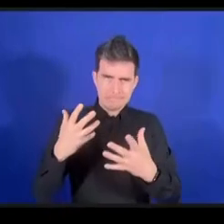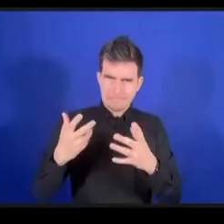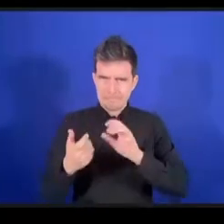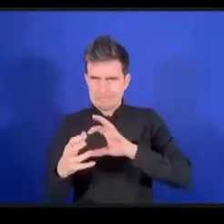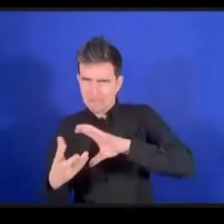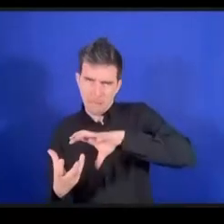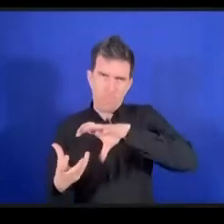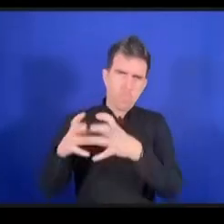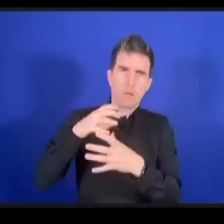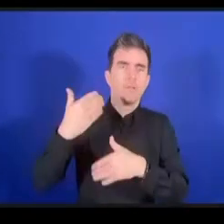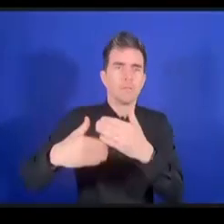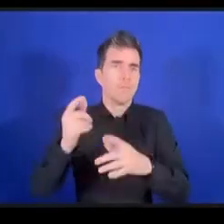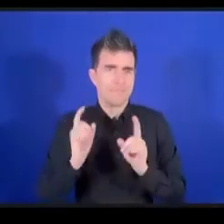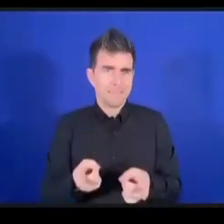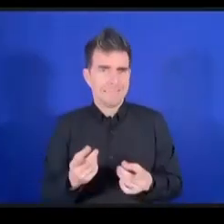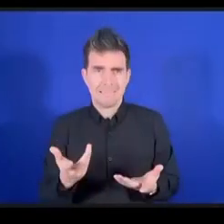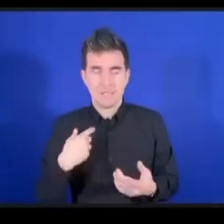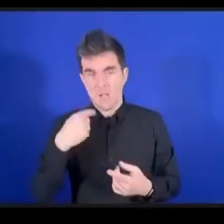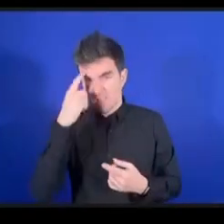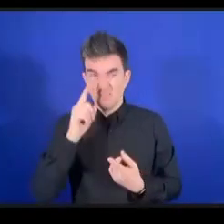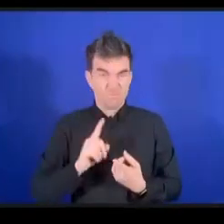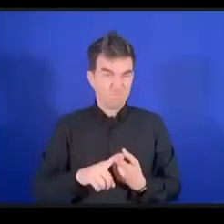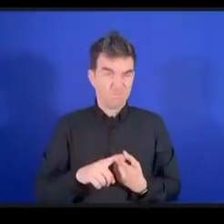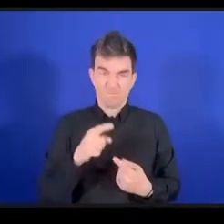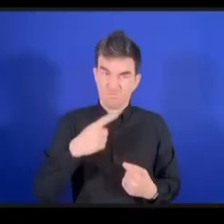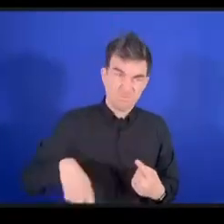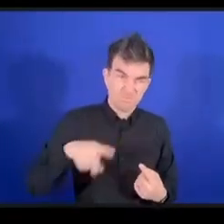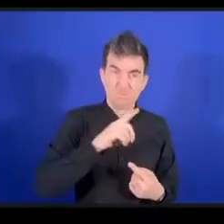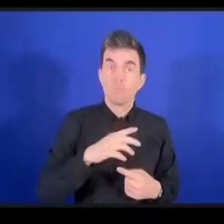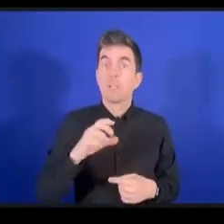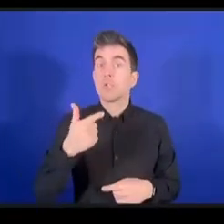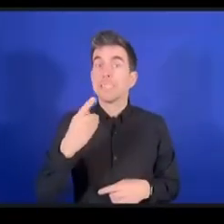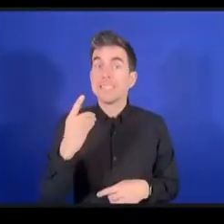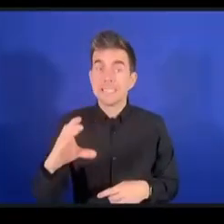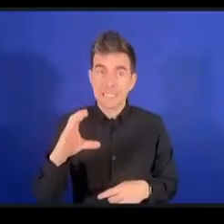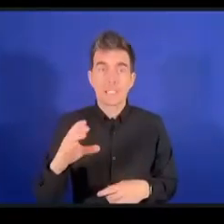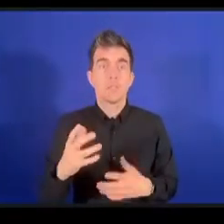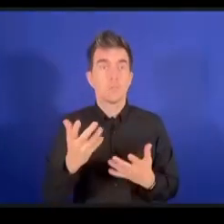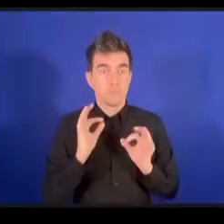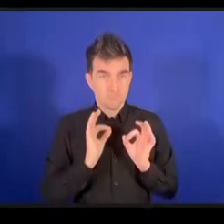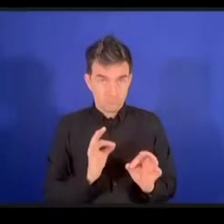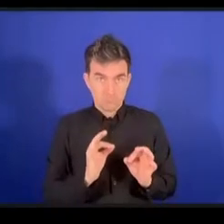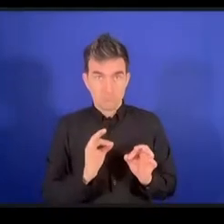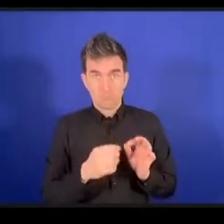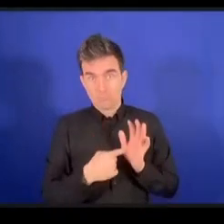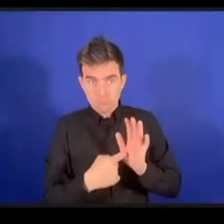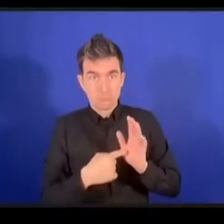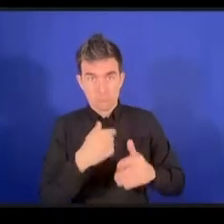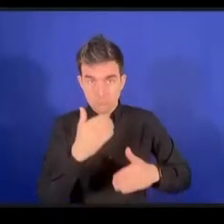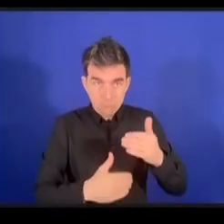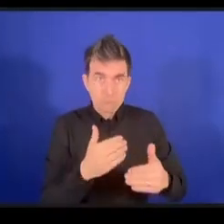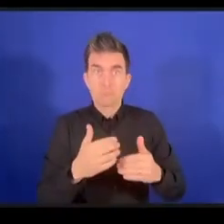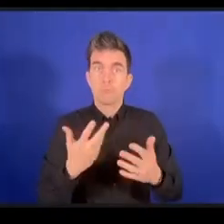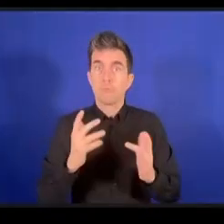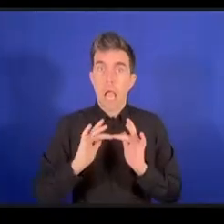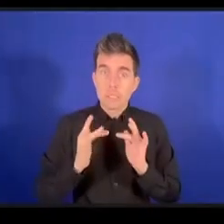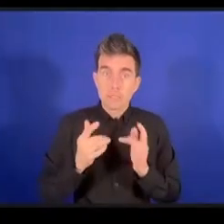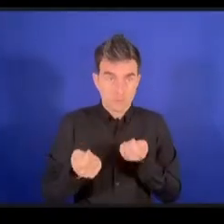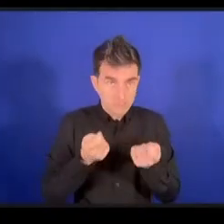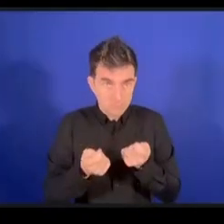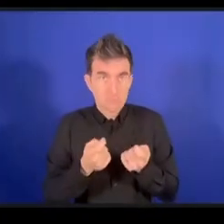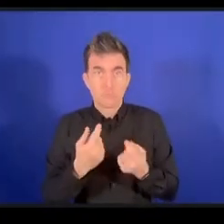الرقمي العالمي وهو المظلة التي تحتها تدور كافة